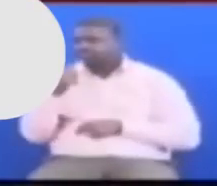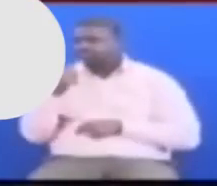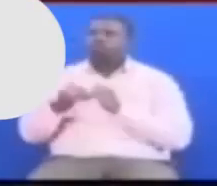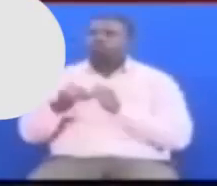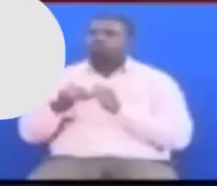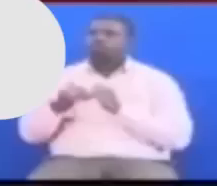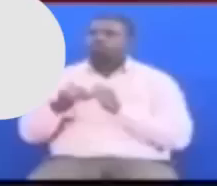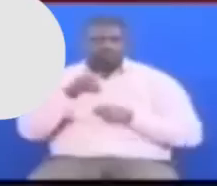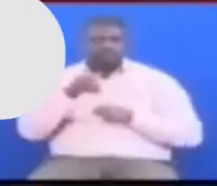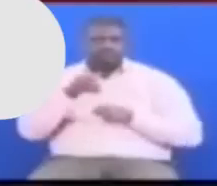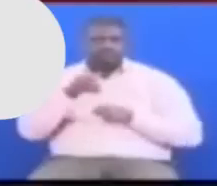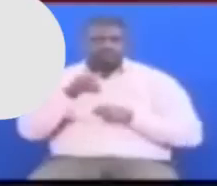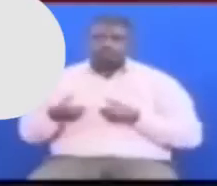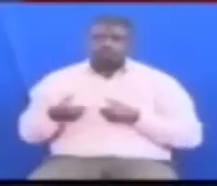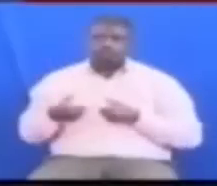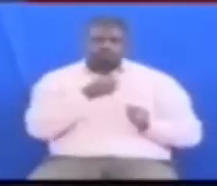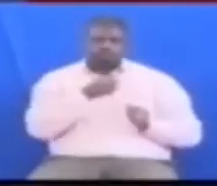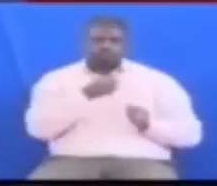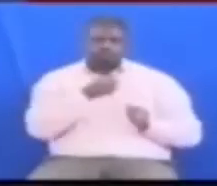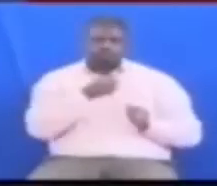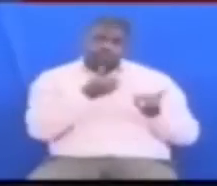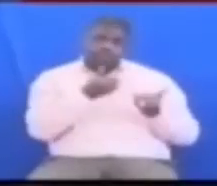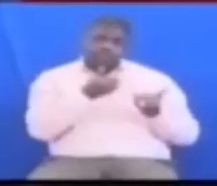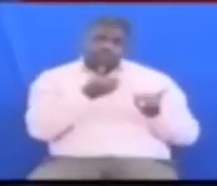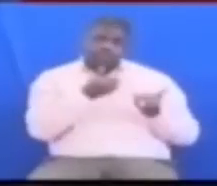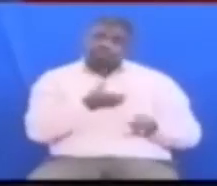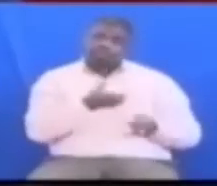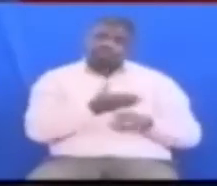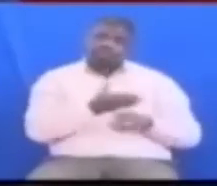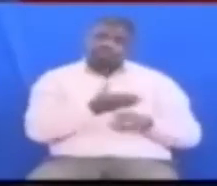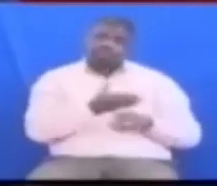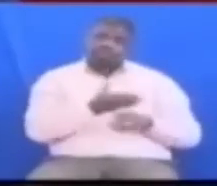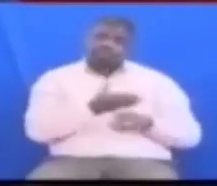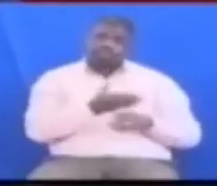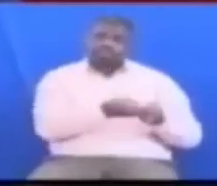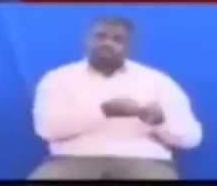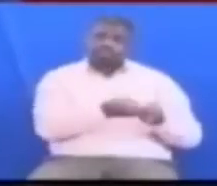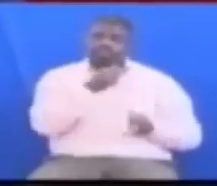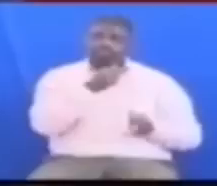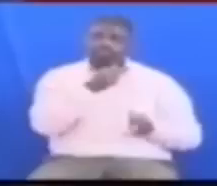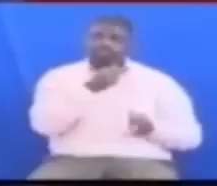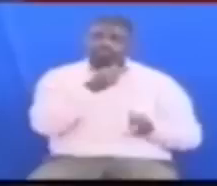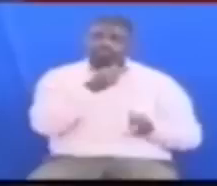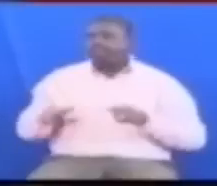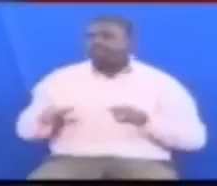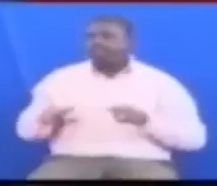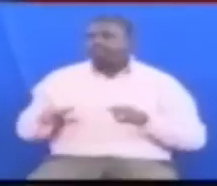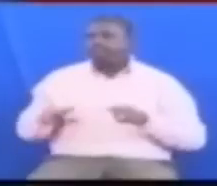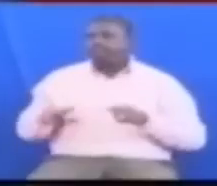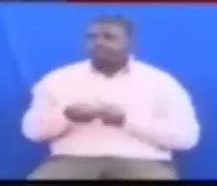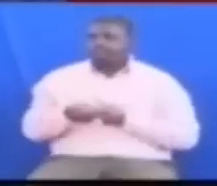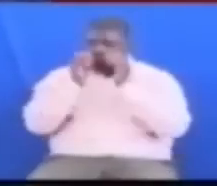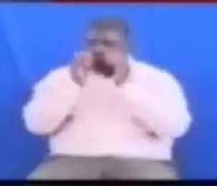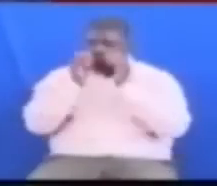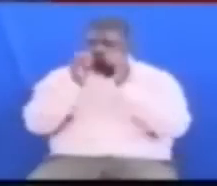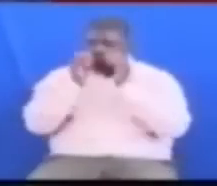kutosikiriza kirio cha na mtuwara Na sasa tunajenga mifereji ya kupeleka maji baharini Ili mtuwara sawa tondokani na mafuriko Lakini mweshima mwenye